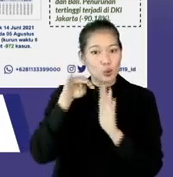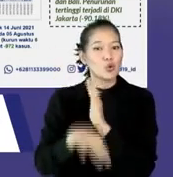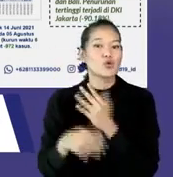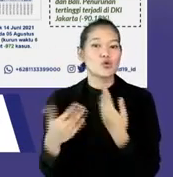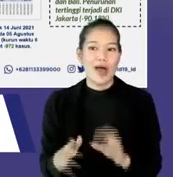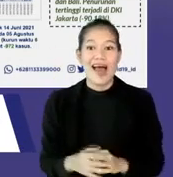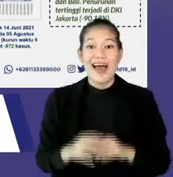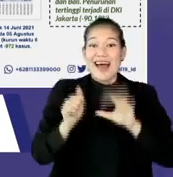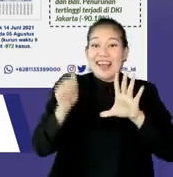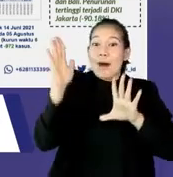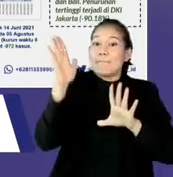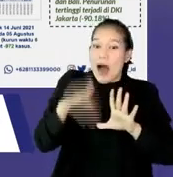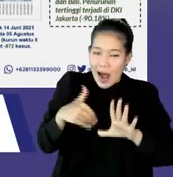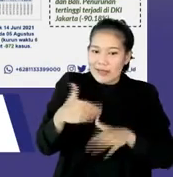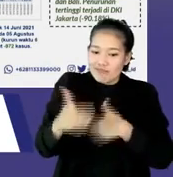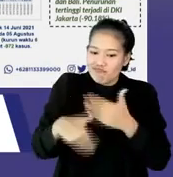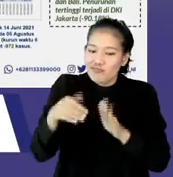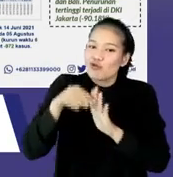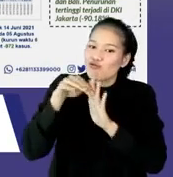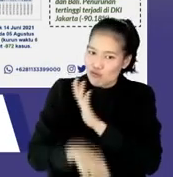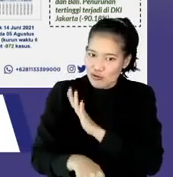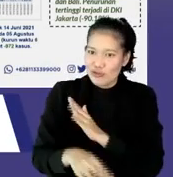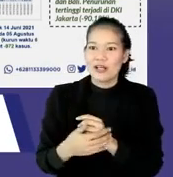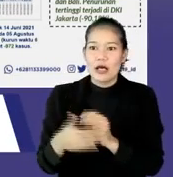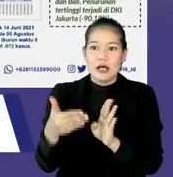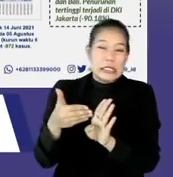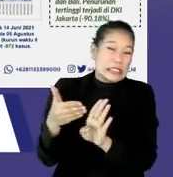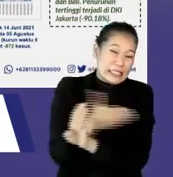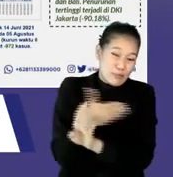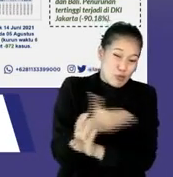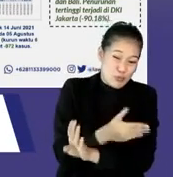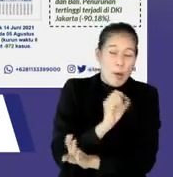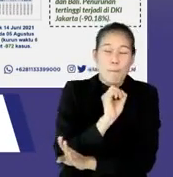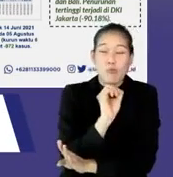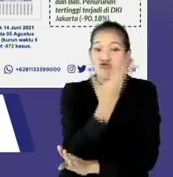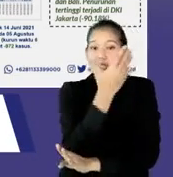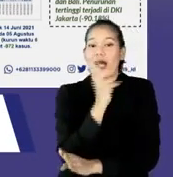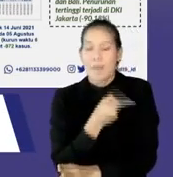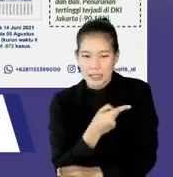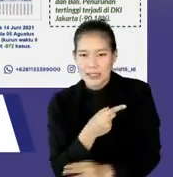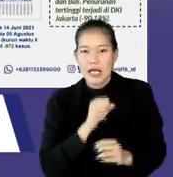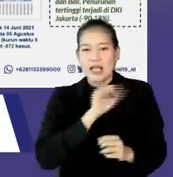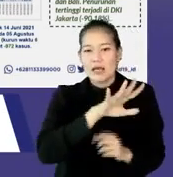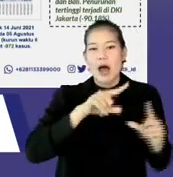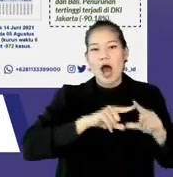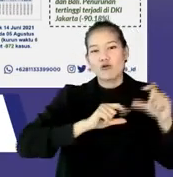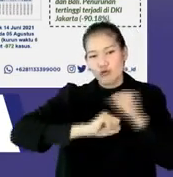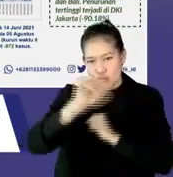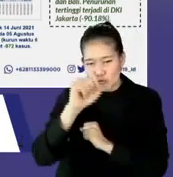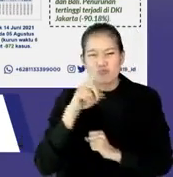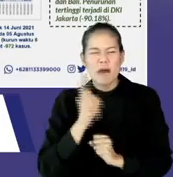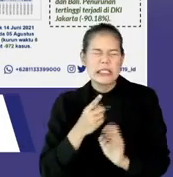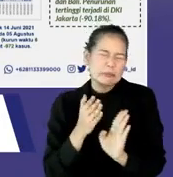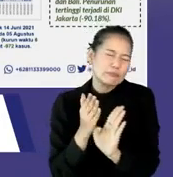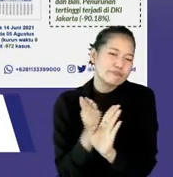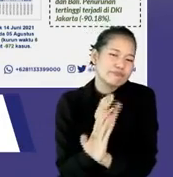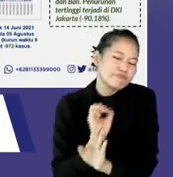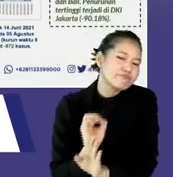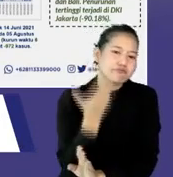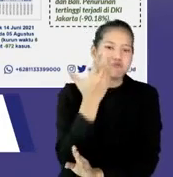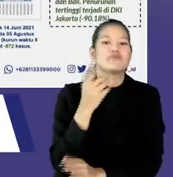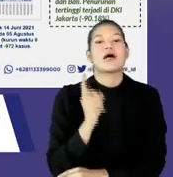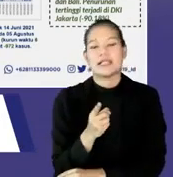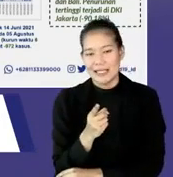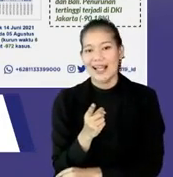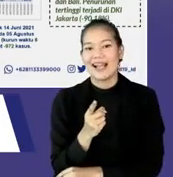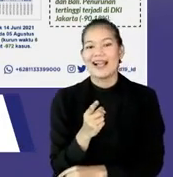baru 6 hari dia turun sebenarnya Jogjakarta ini. Jadi sebelumnya masih di puncak, sampai tanggal 5 Agustus, itu masih puncaknya. Jadi